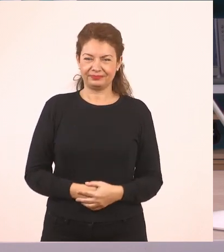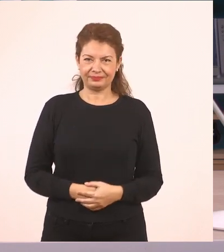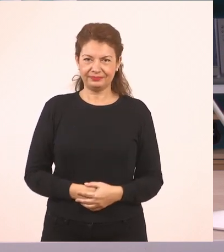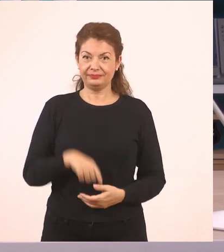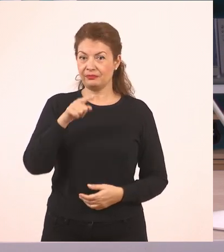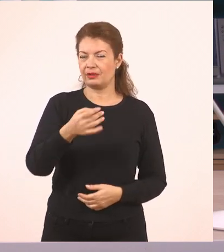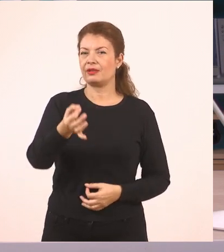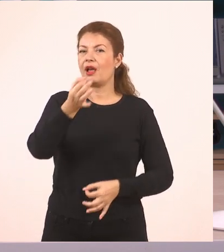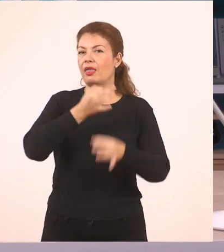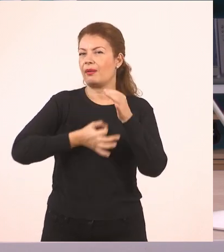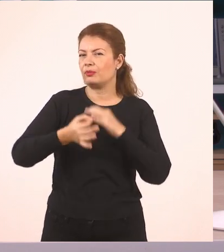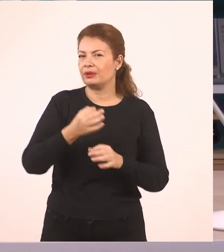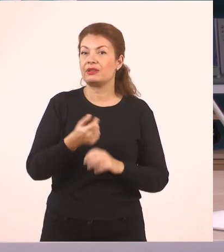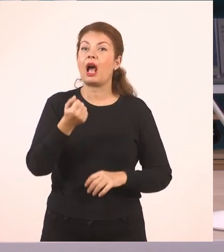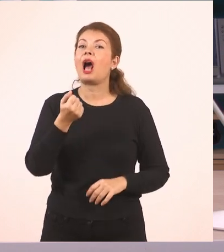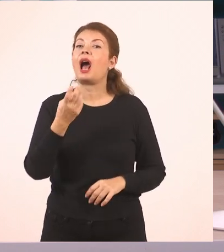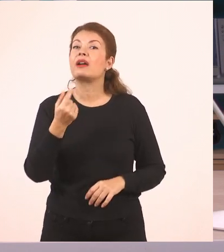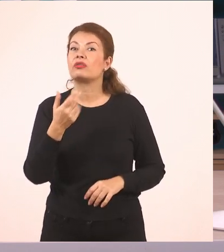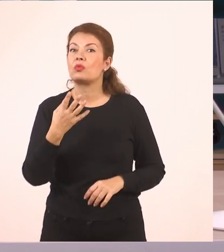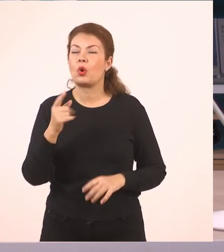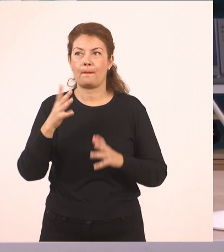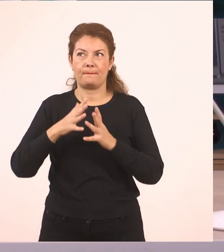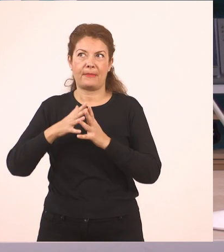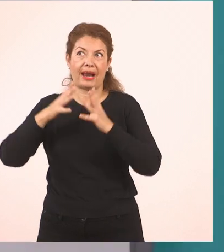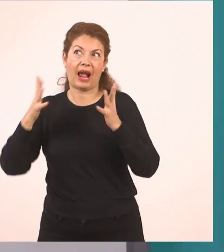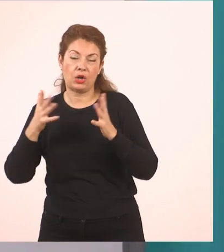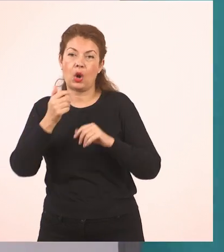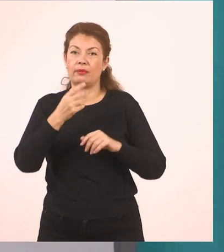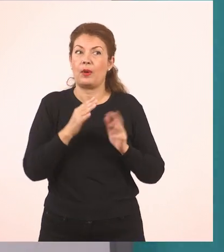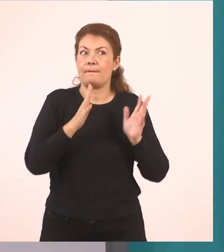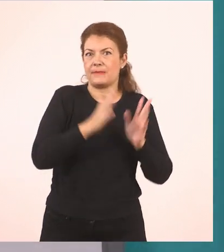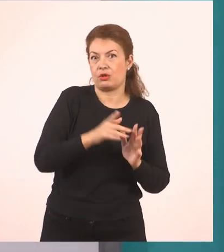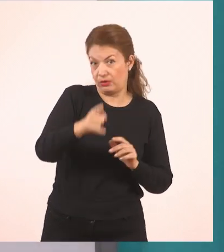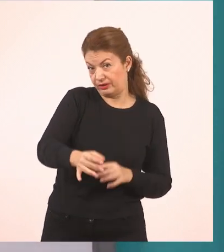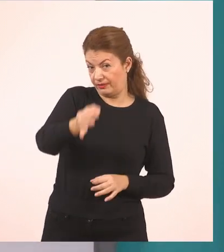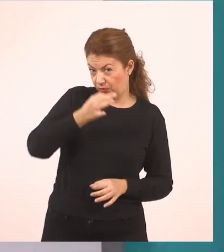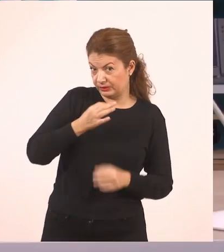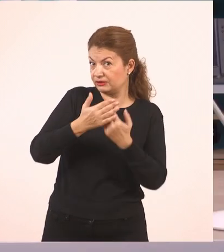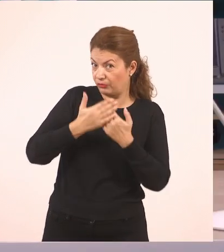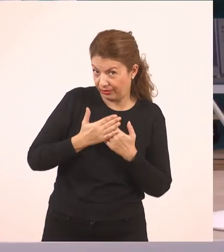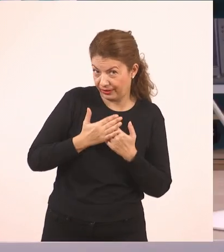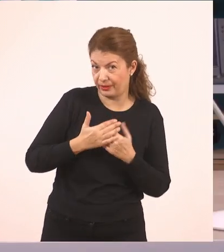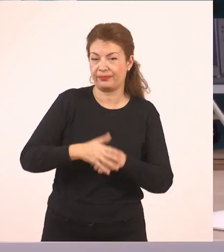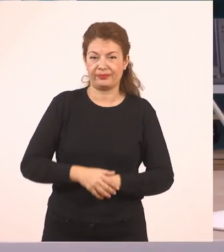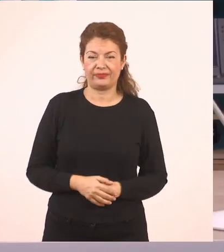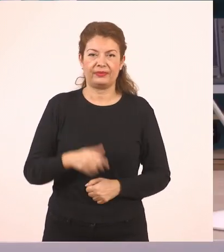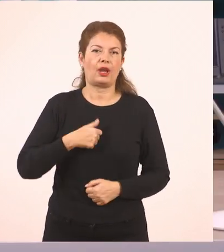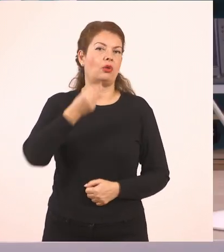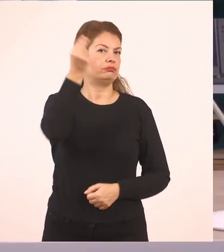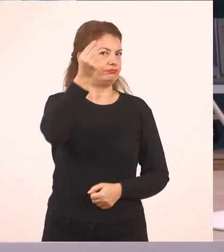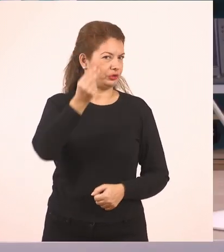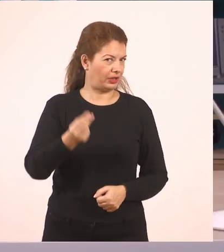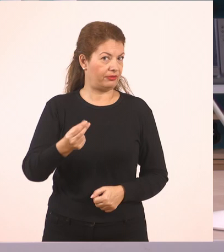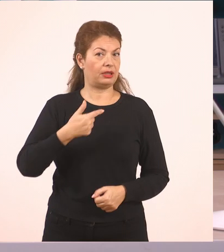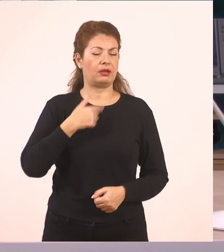νουμεράκι είναι πιο μεγάλο από το άλλο. Στην αρχή θα ζωγραφίσω, γιατί όπως έχεις